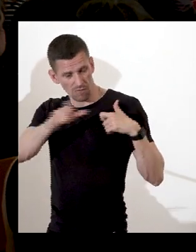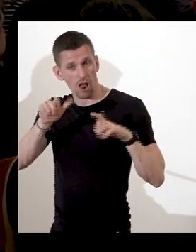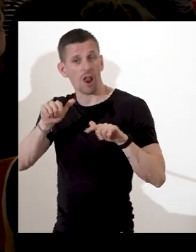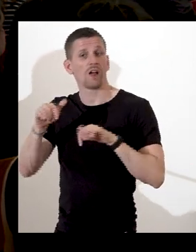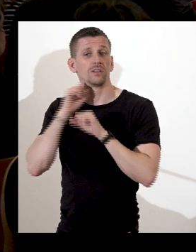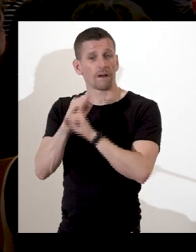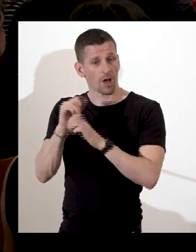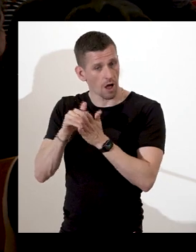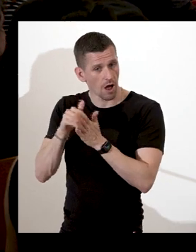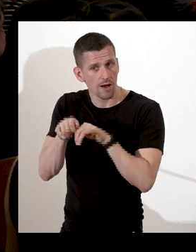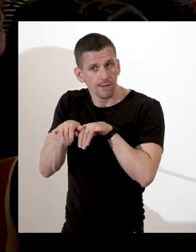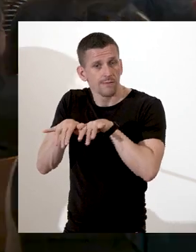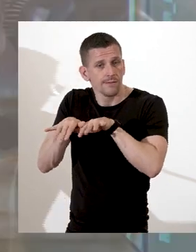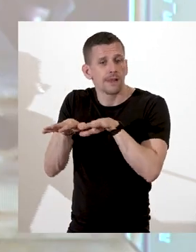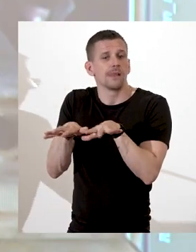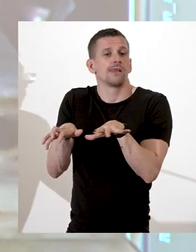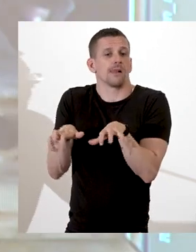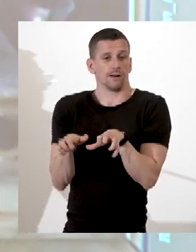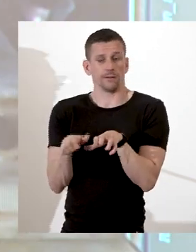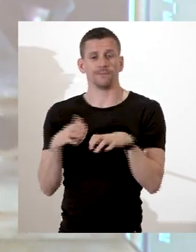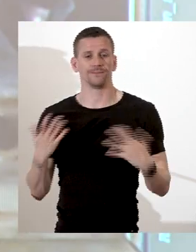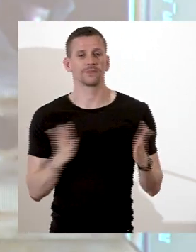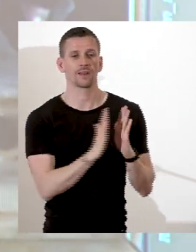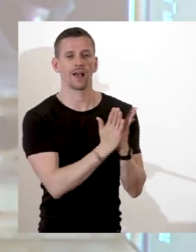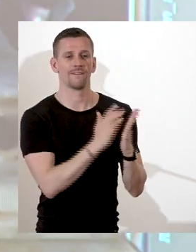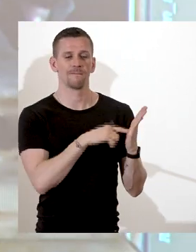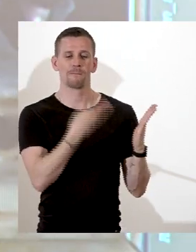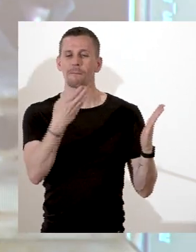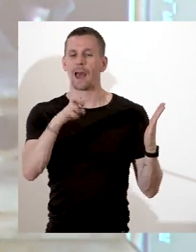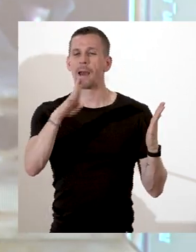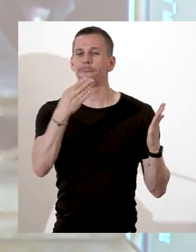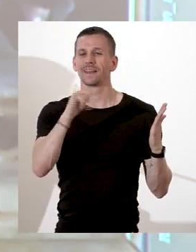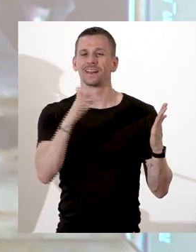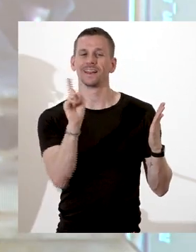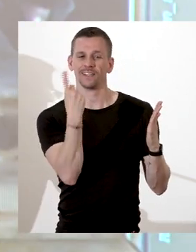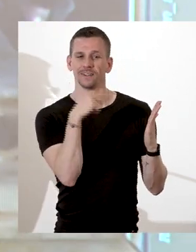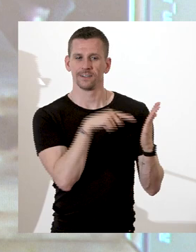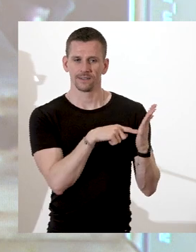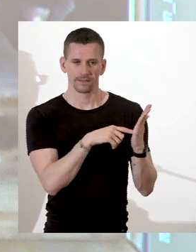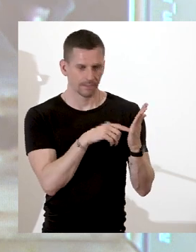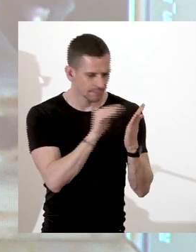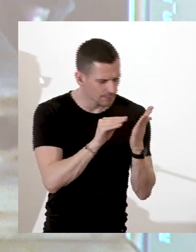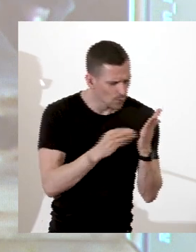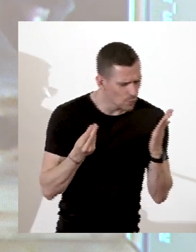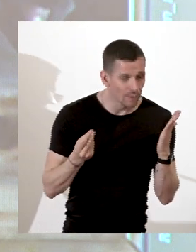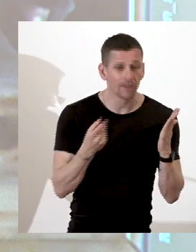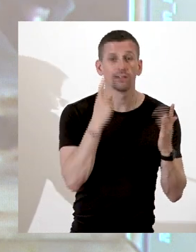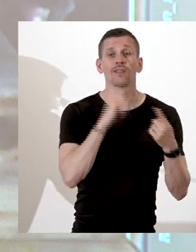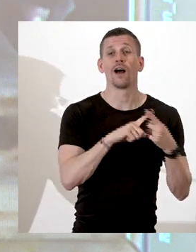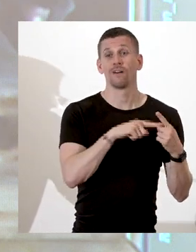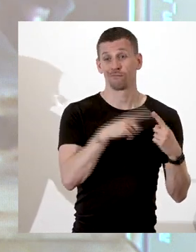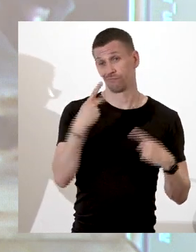est un navire nantais. Enfermés dans un ancien régime mental, pour reprendre ici l'expression de l'historien